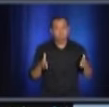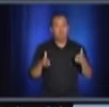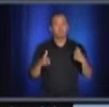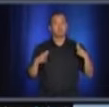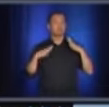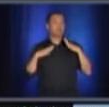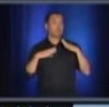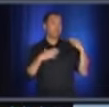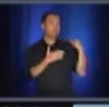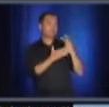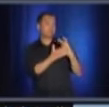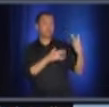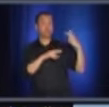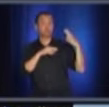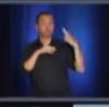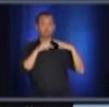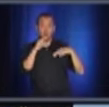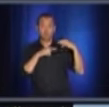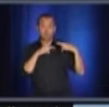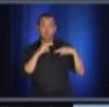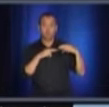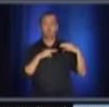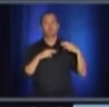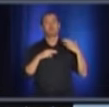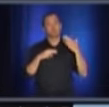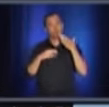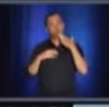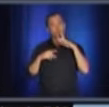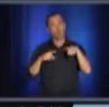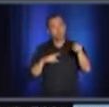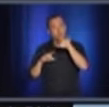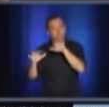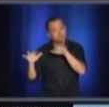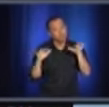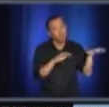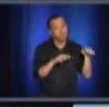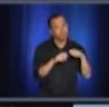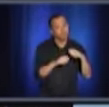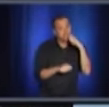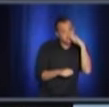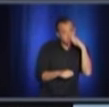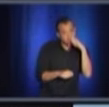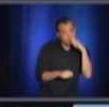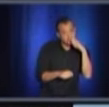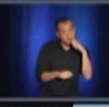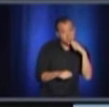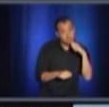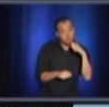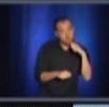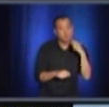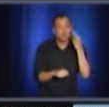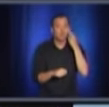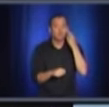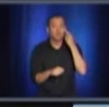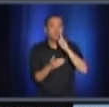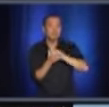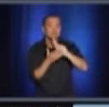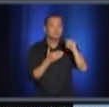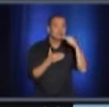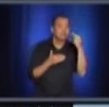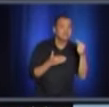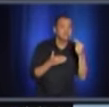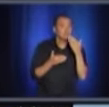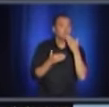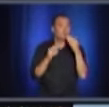gens d'aller se faire tester, parce que c'est le bon temps de le faire, pour les raisons qu'on a expliquées. Je vais laisser les gens nous surprendre avec des bonnes nouvelles dans les